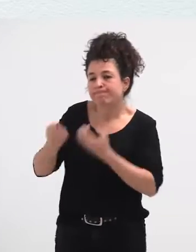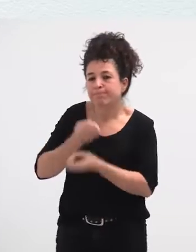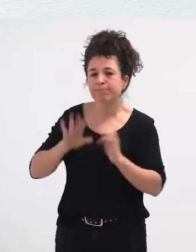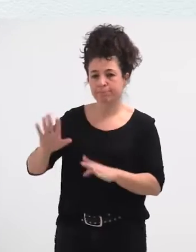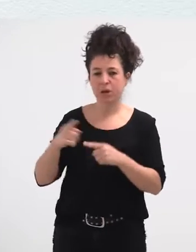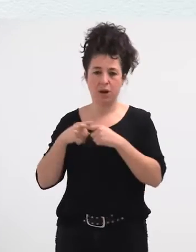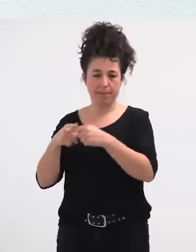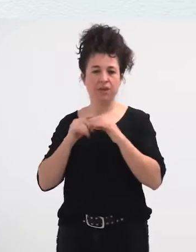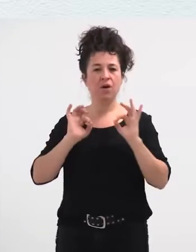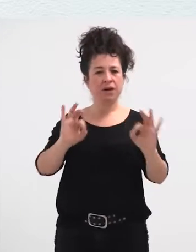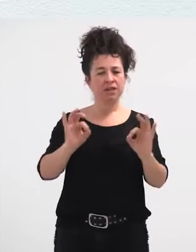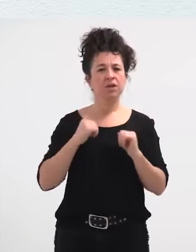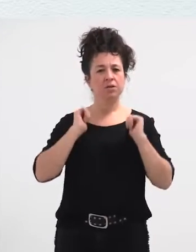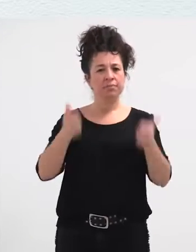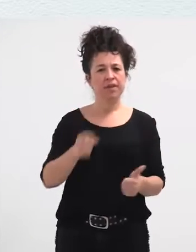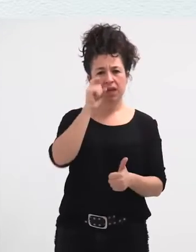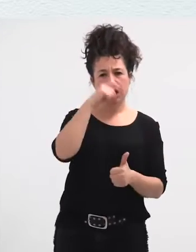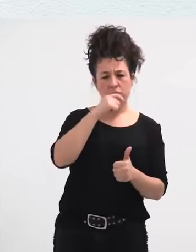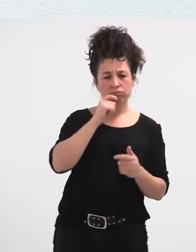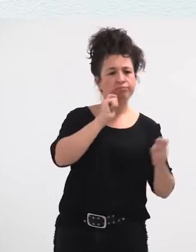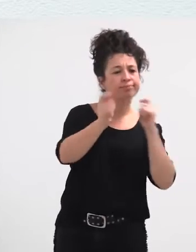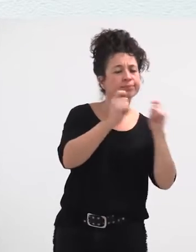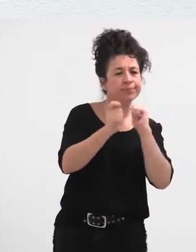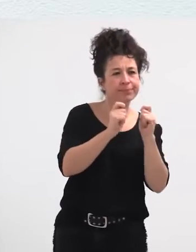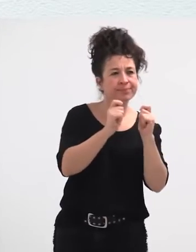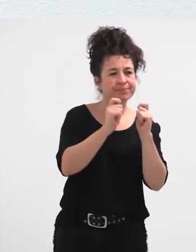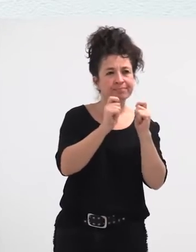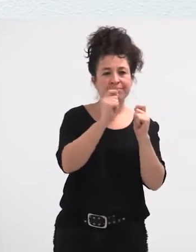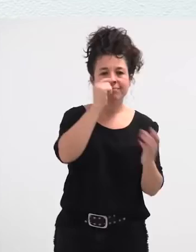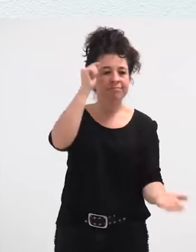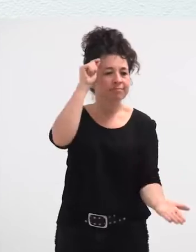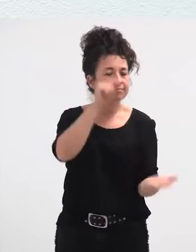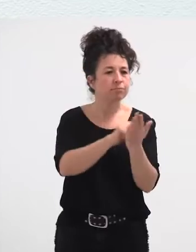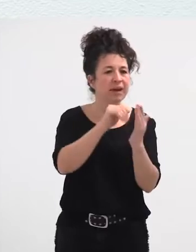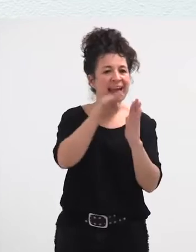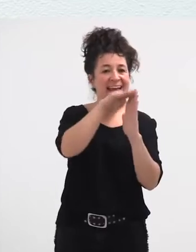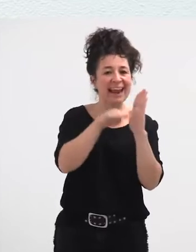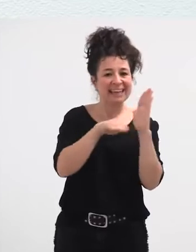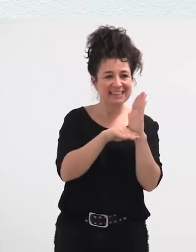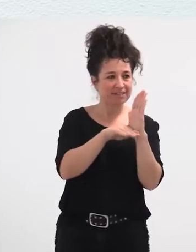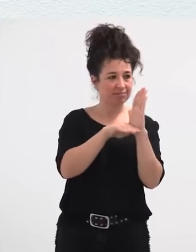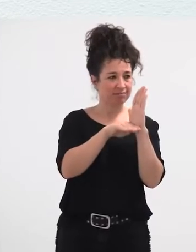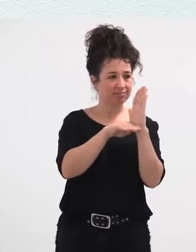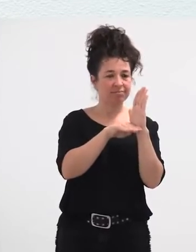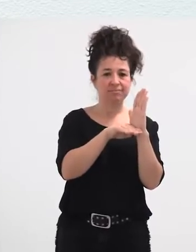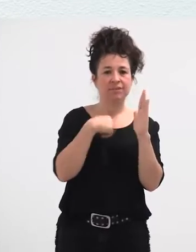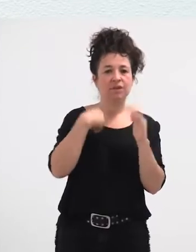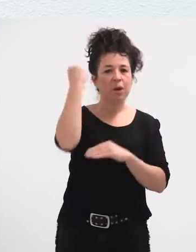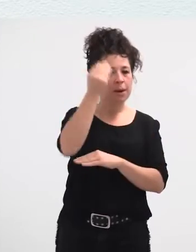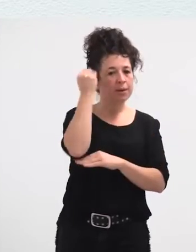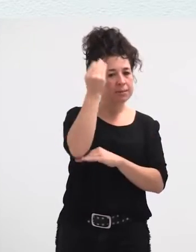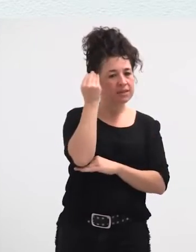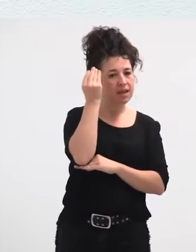Eta Irunen Eta Eta Eta Segituan Segituan Klasismo Aitza Ni Pentsa Zerun Aterako Zena Baina